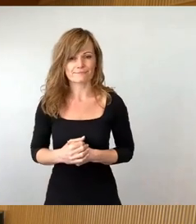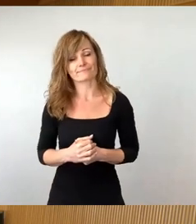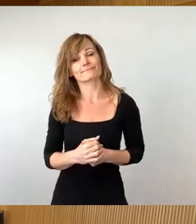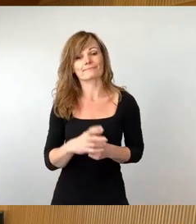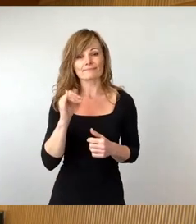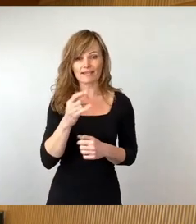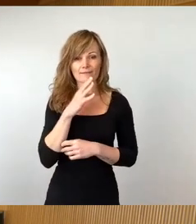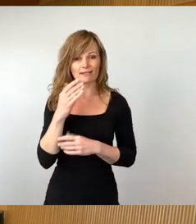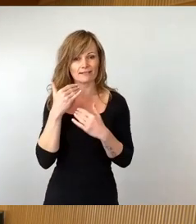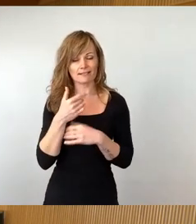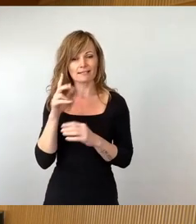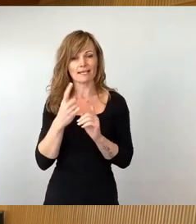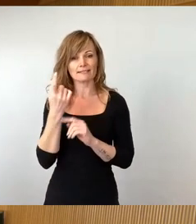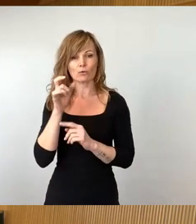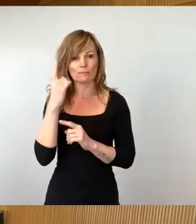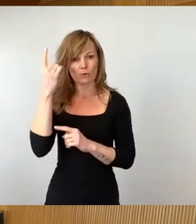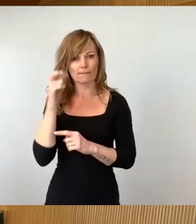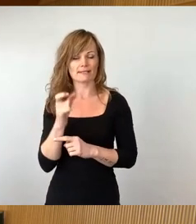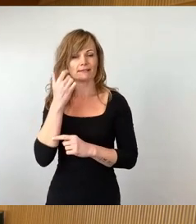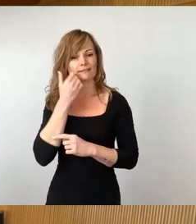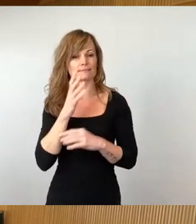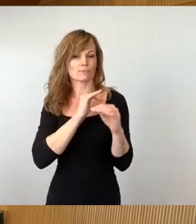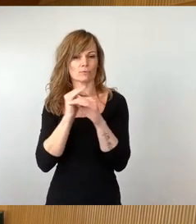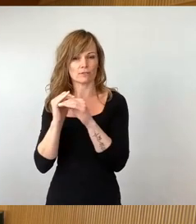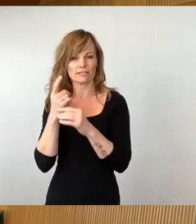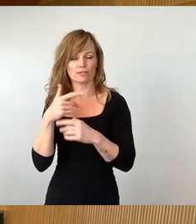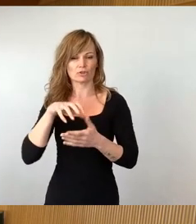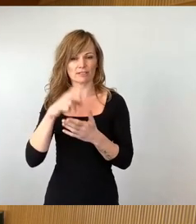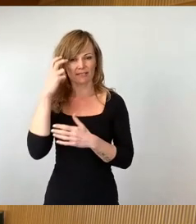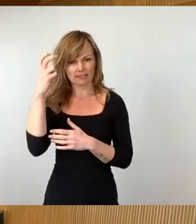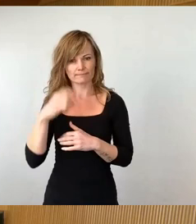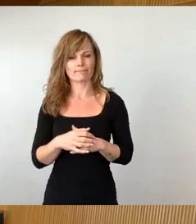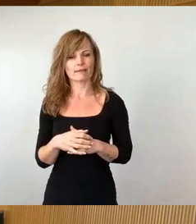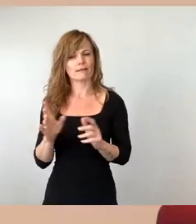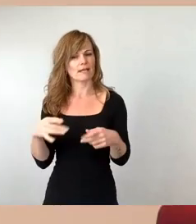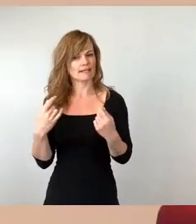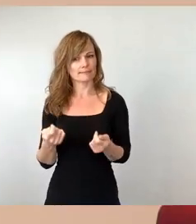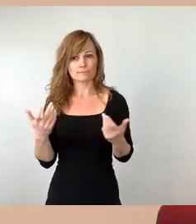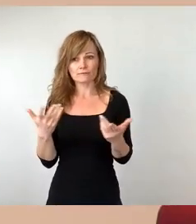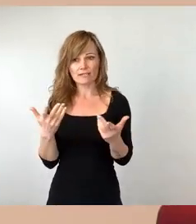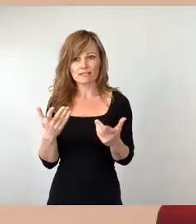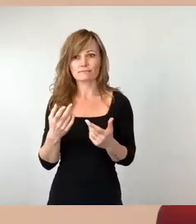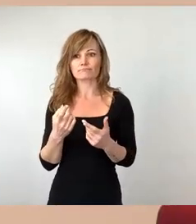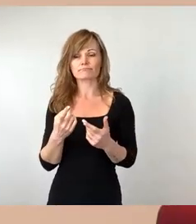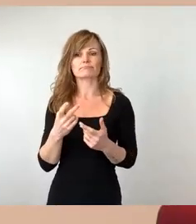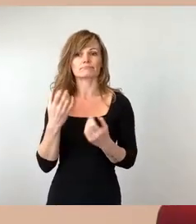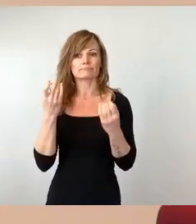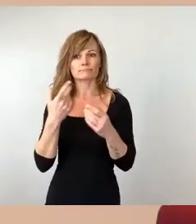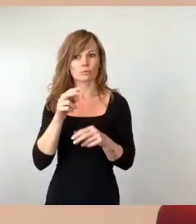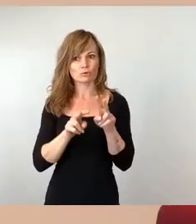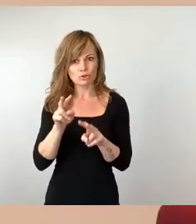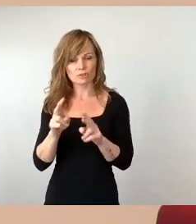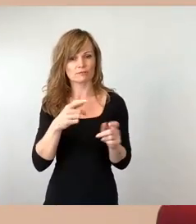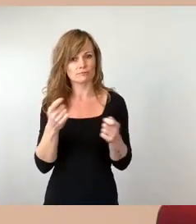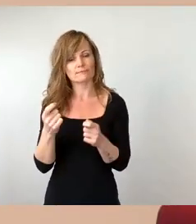ist herausgekommen, auch wenn die Interpretation unterschiedlich ist, dass die Integration und Begleitung von Schutzsuchenden und